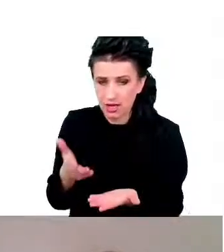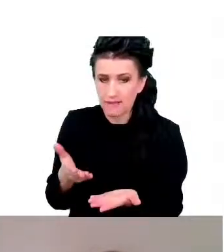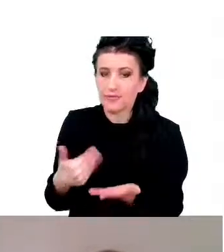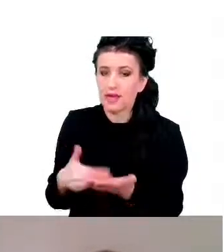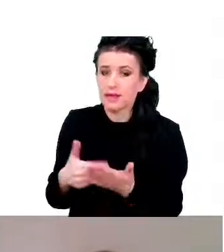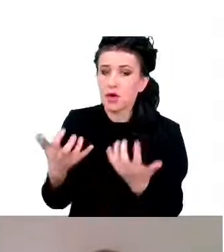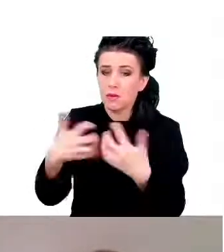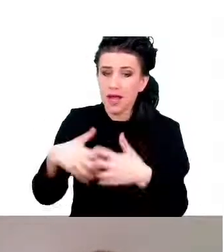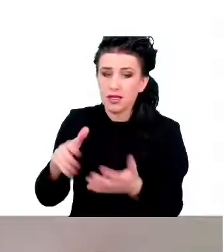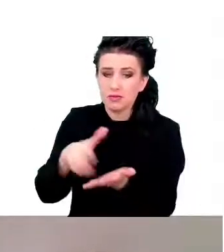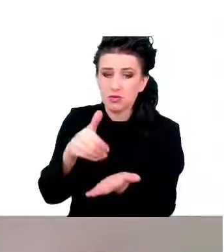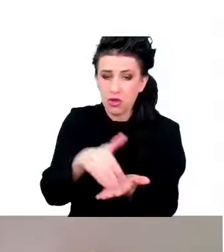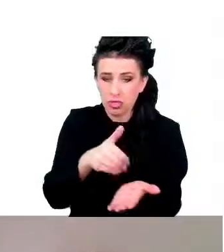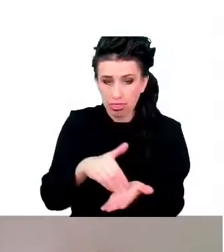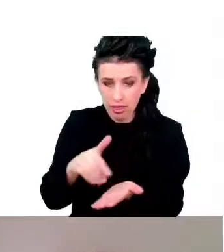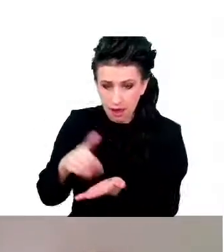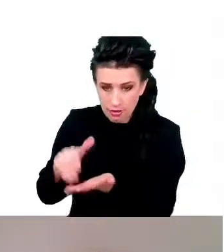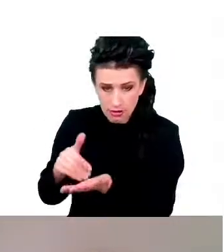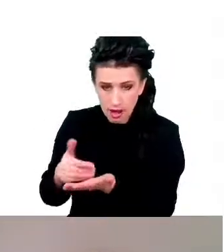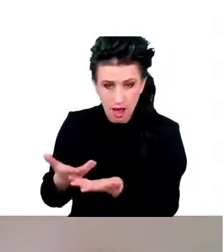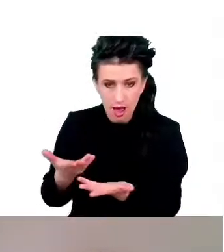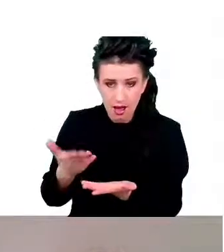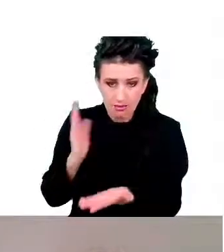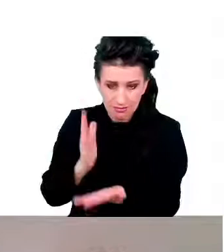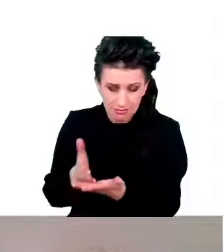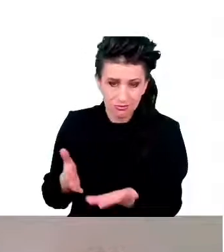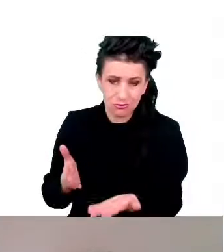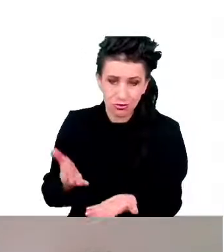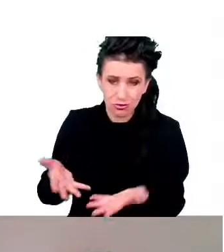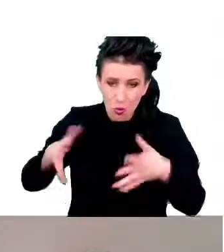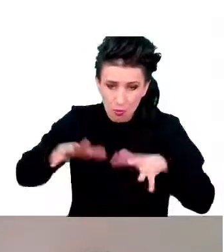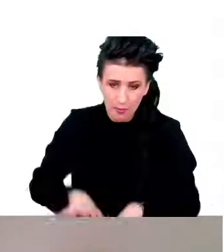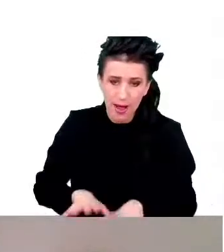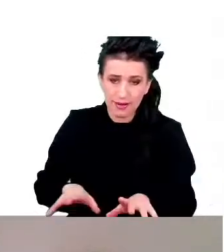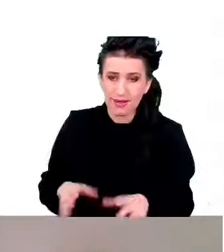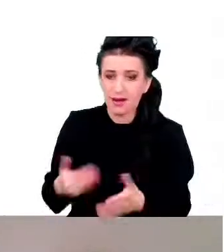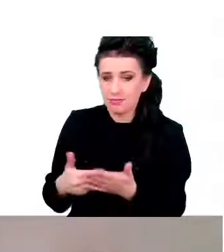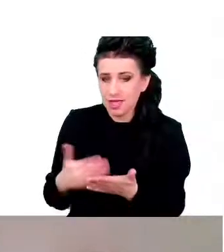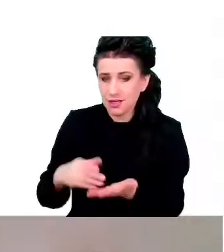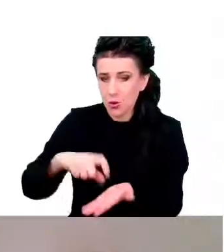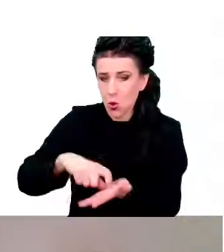przestaje działać, co doprowadza do tego, że taka komórka